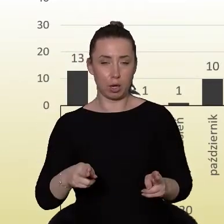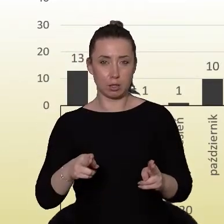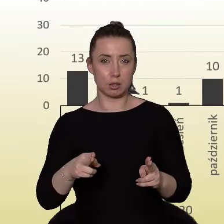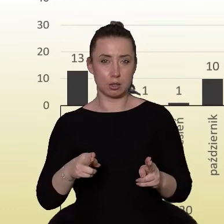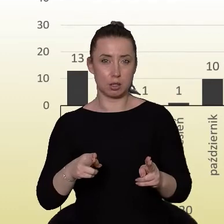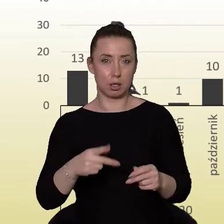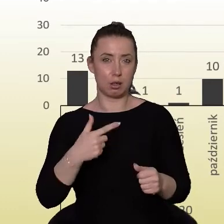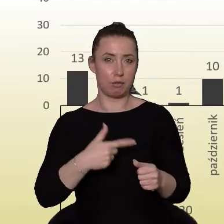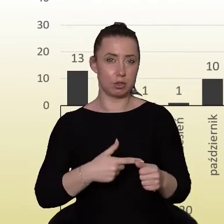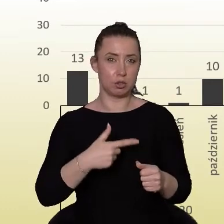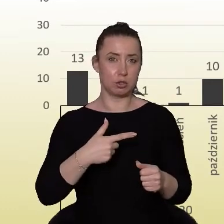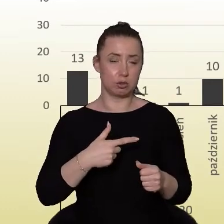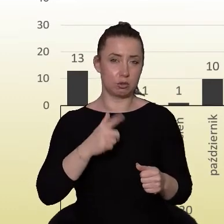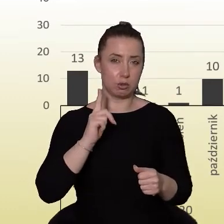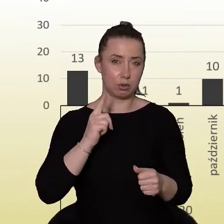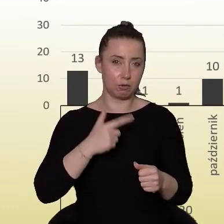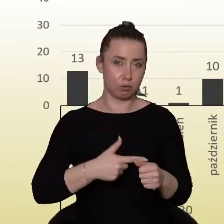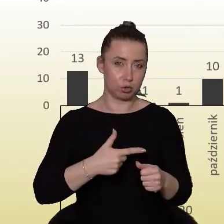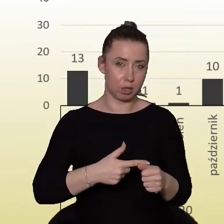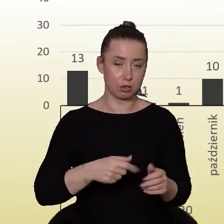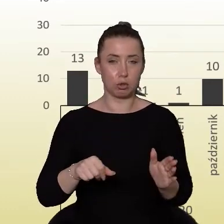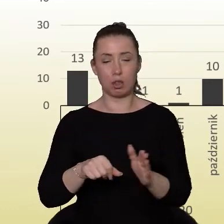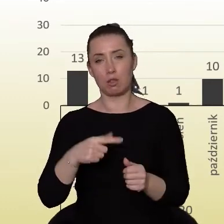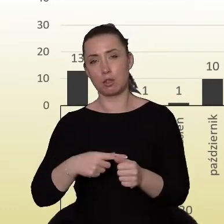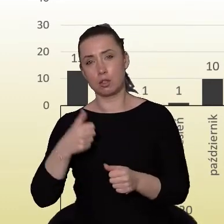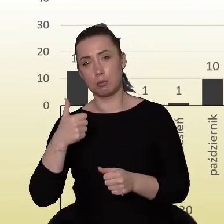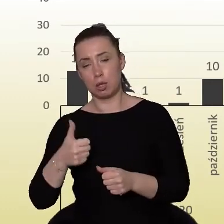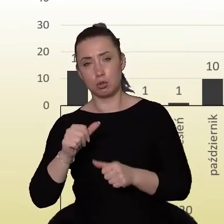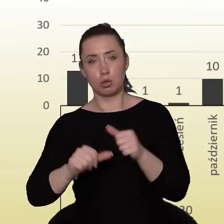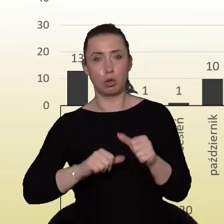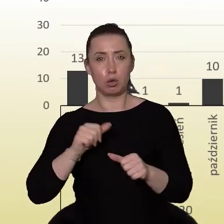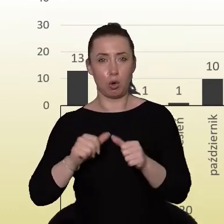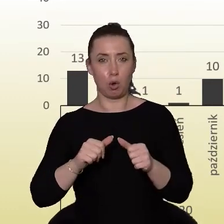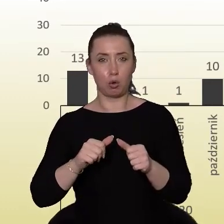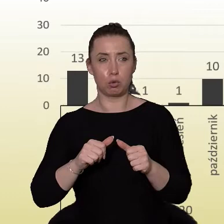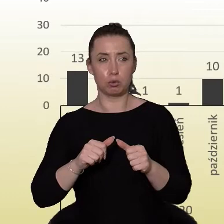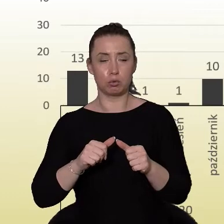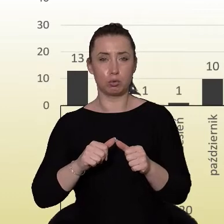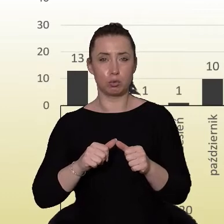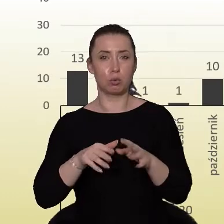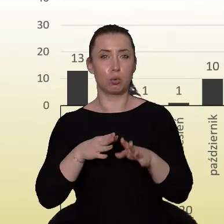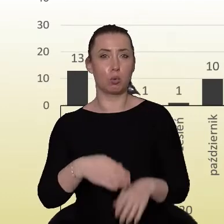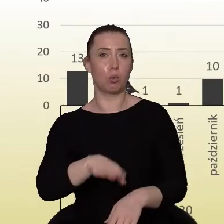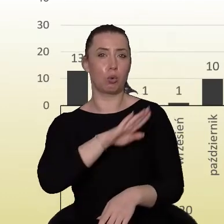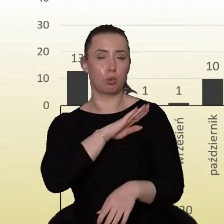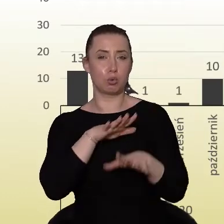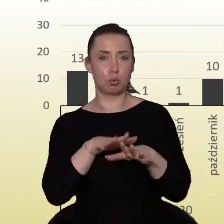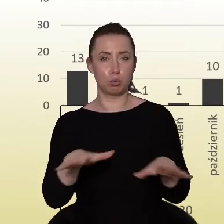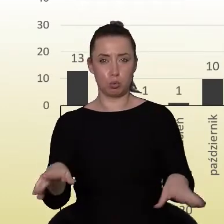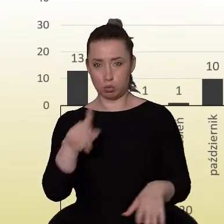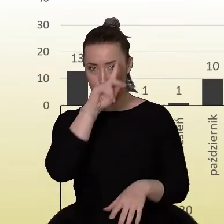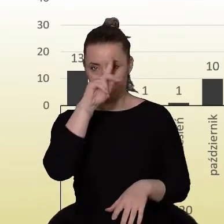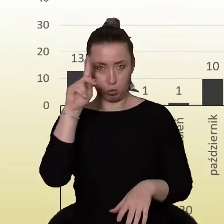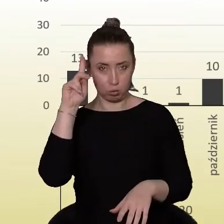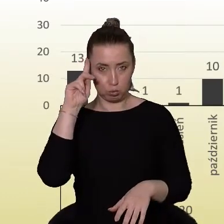2021. Gdzie od 60 do 80 osób umierało, chorych na